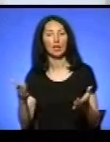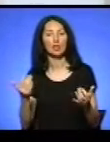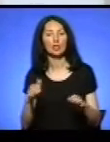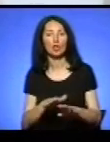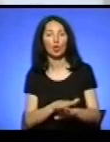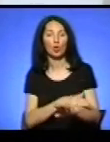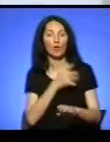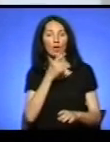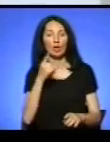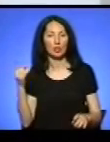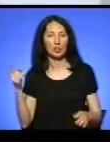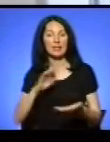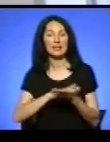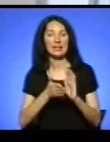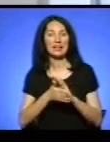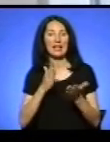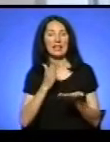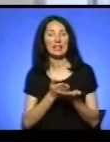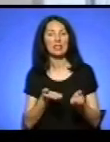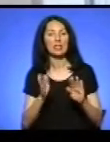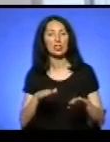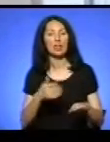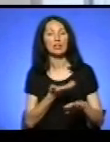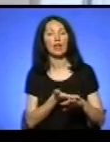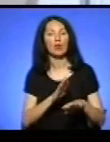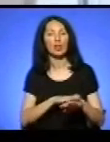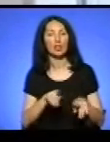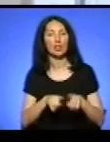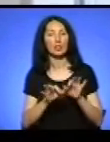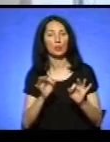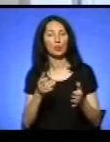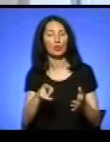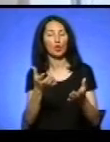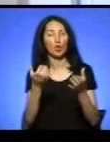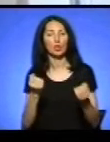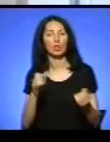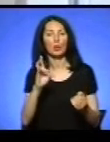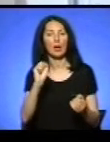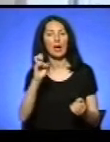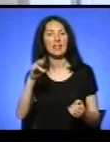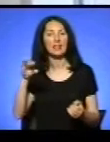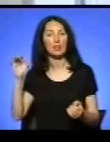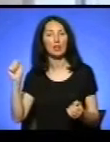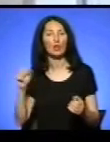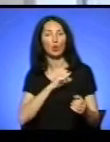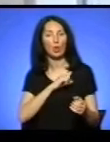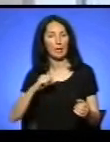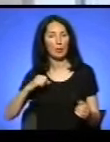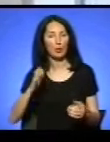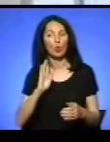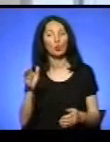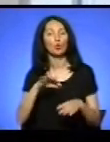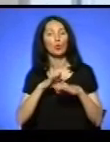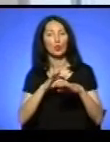час залишається важким, важкий, стабільний. Він отримує і антибактеріальну інтенсивну терапію, і будуть проводитися